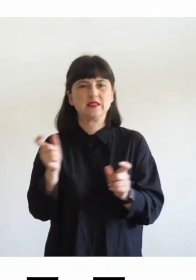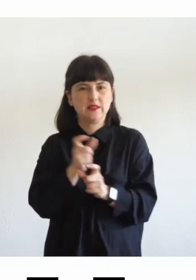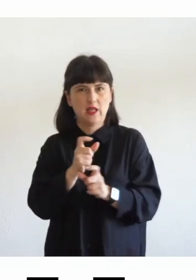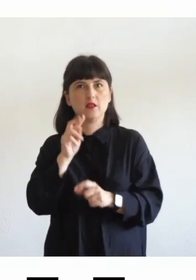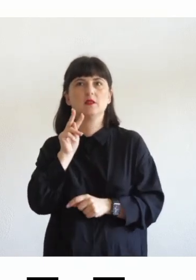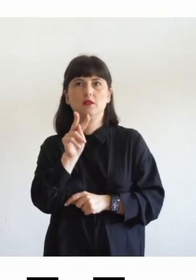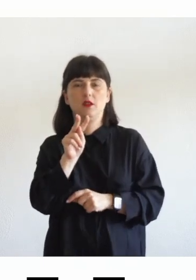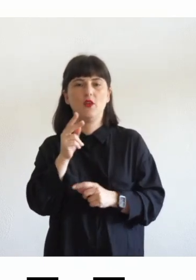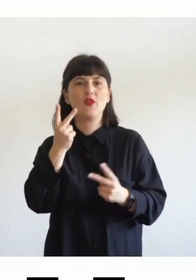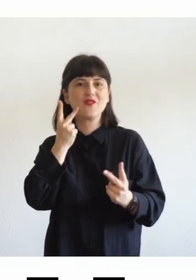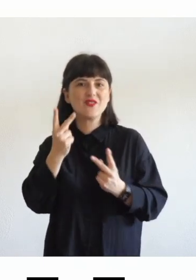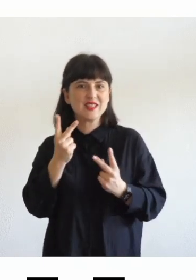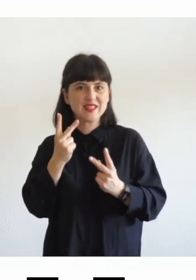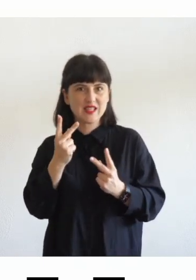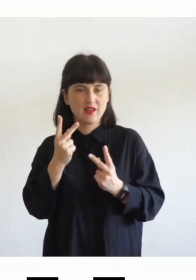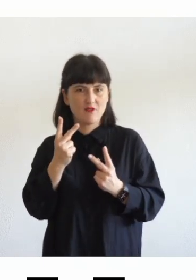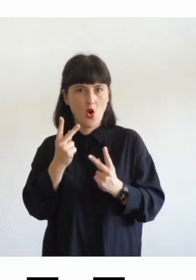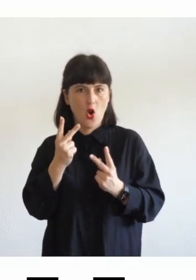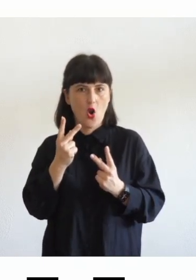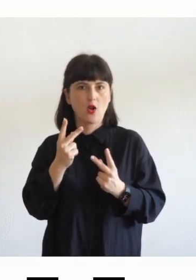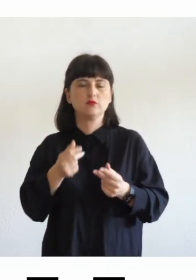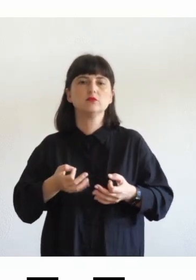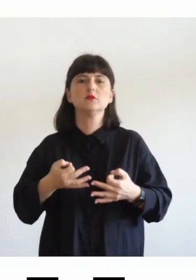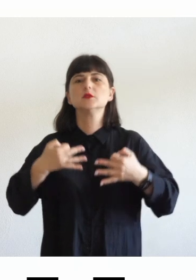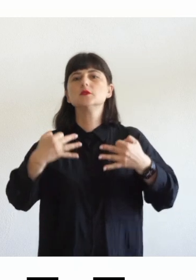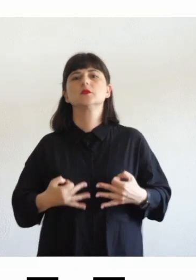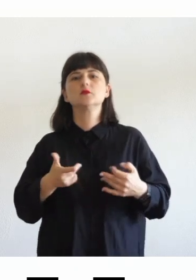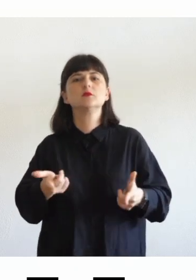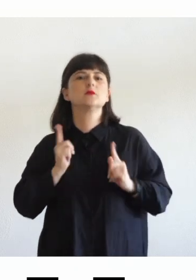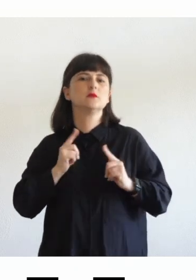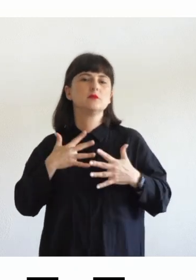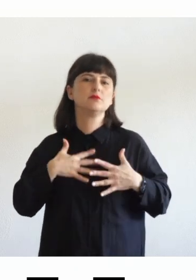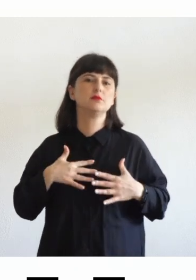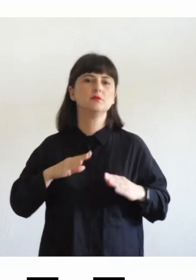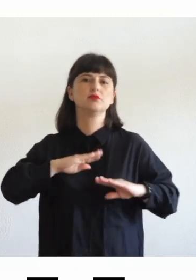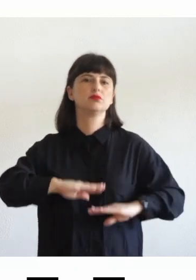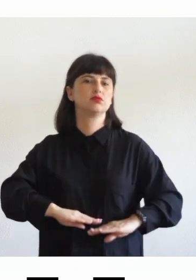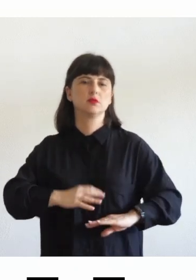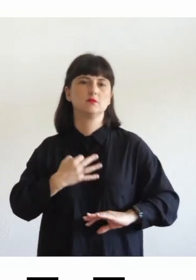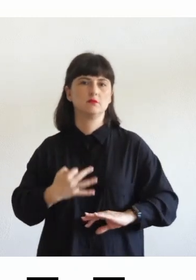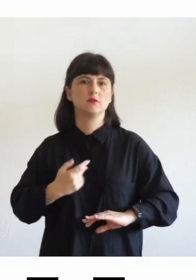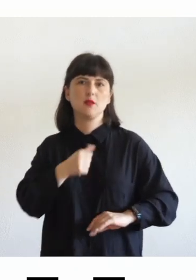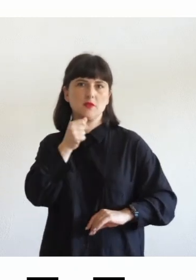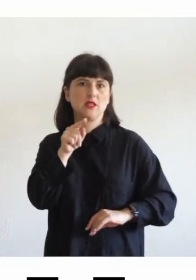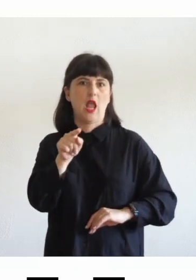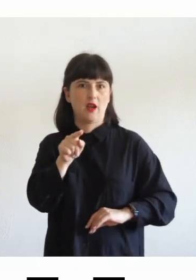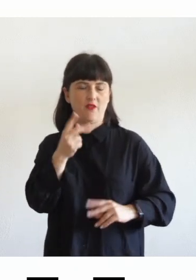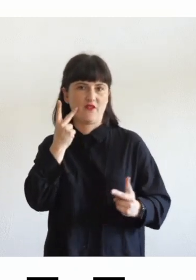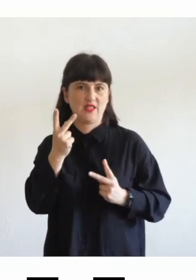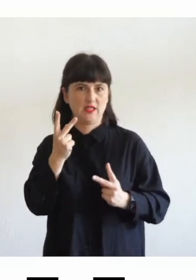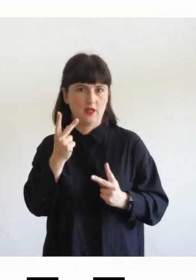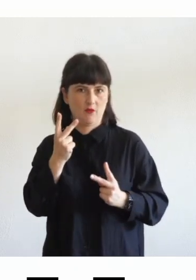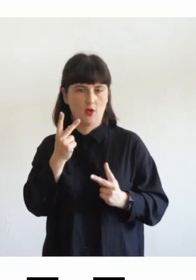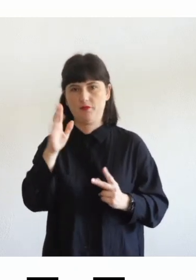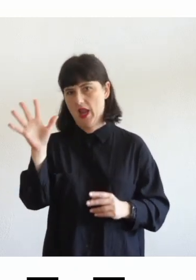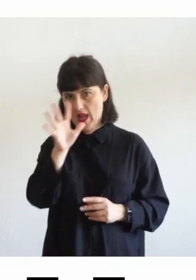visivo e di stabile su cui fare affidamento questo significa che per